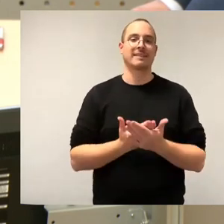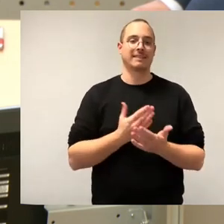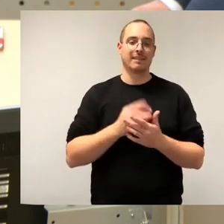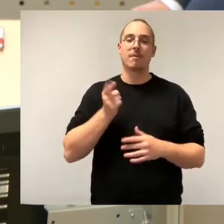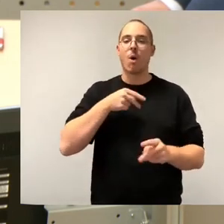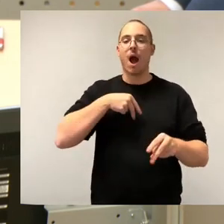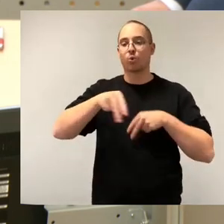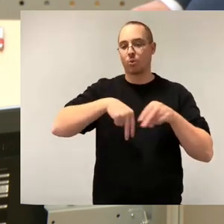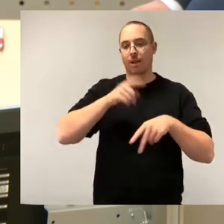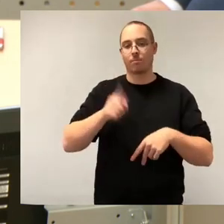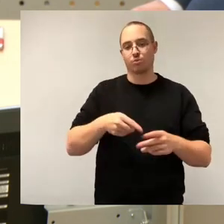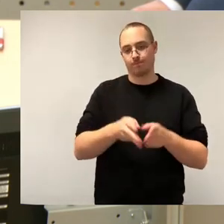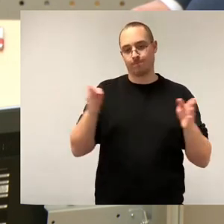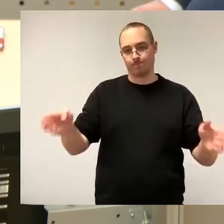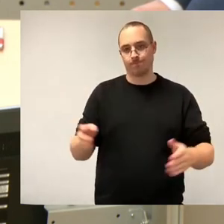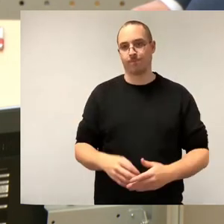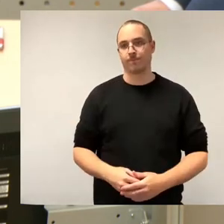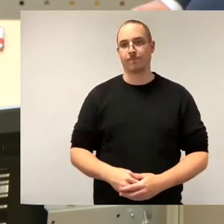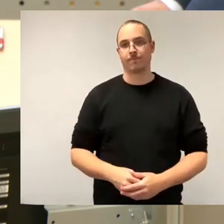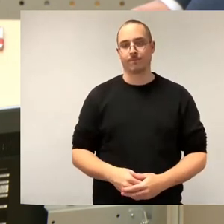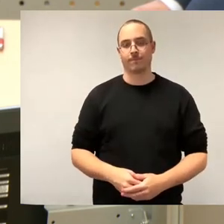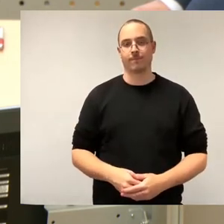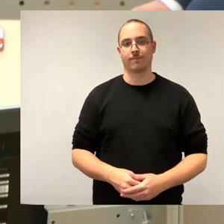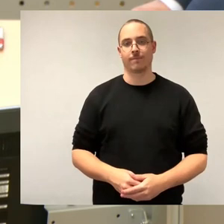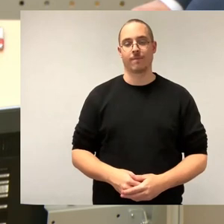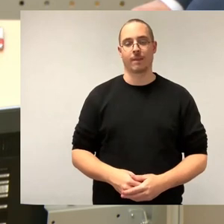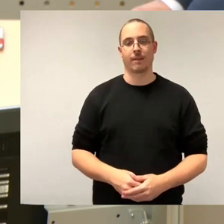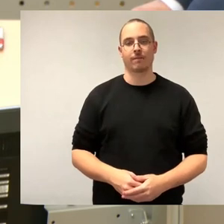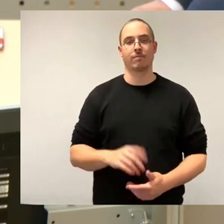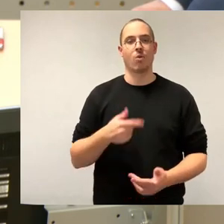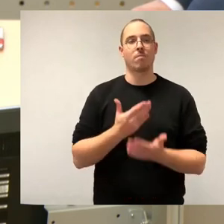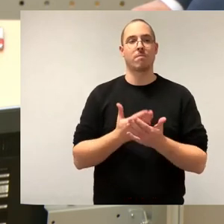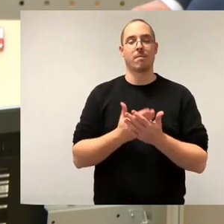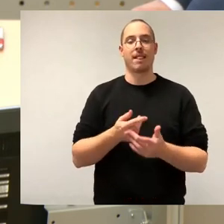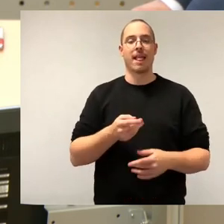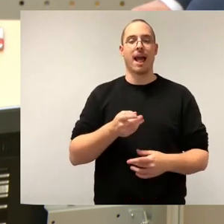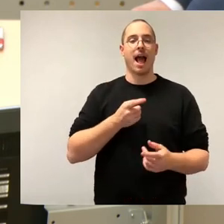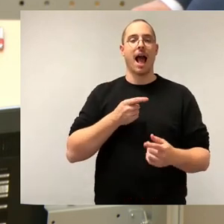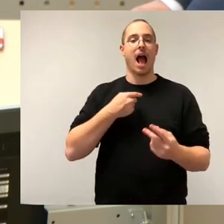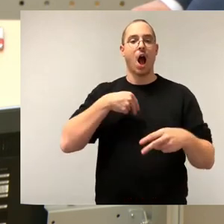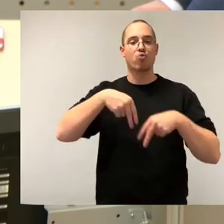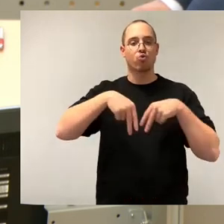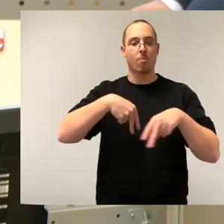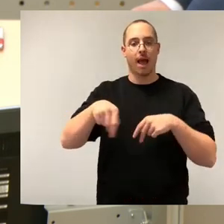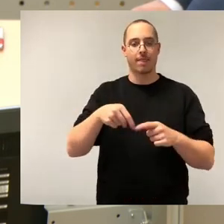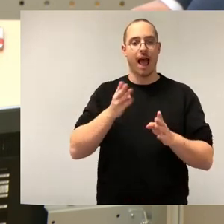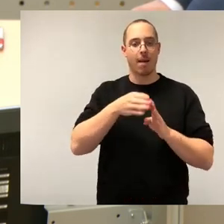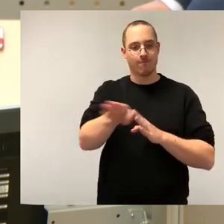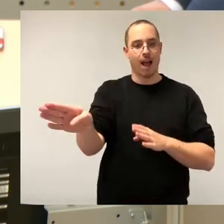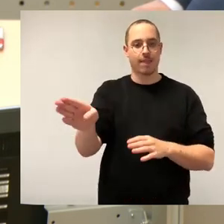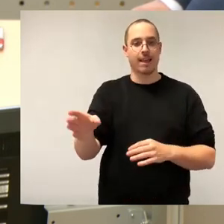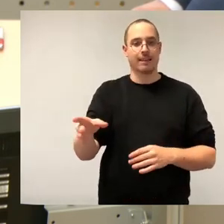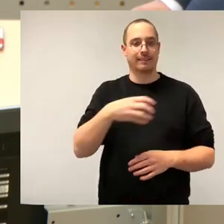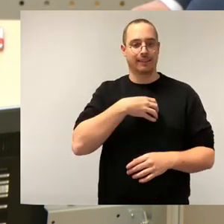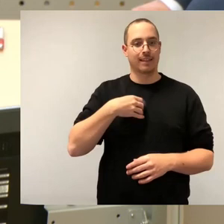Da geht es um die Neugestaltung der Autobahnabfahrt Dresden-Nord. Alles Themen, die wir brauchen. Und es geht auch, das hat heute noch